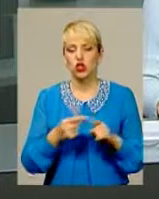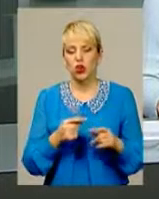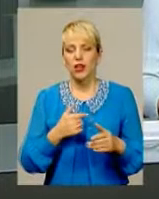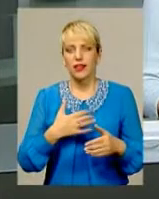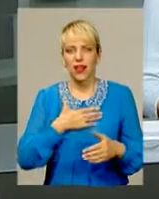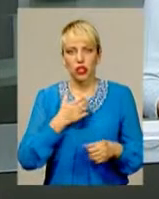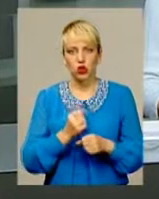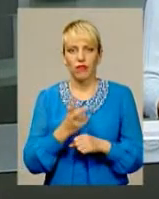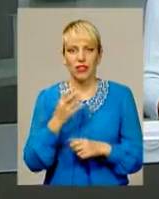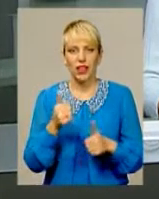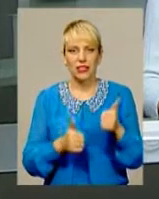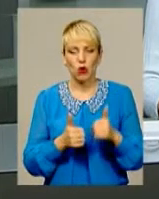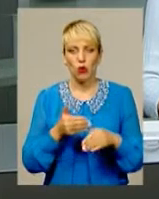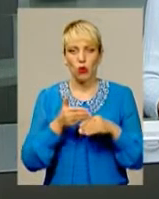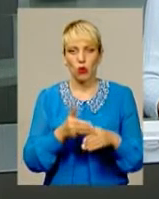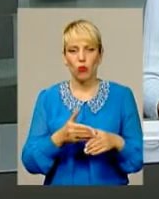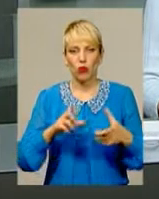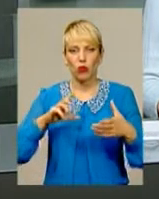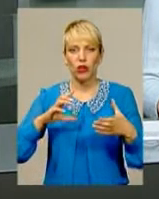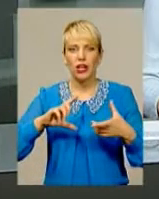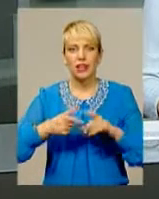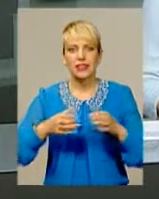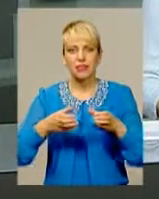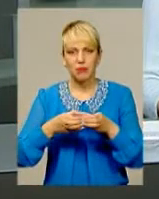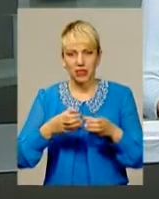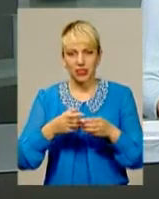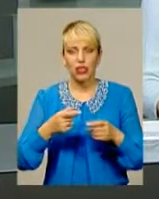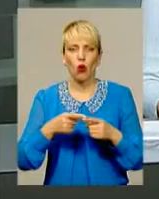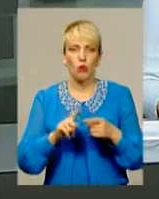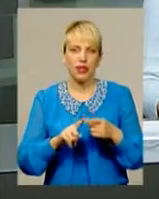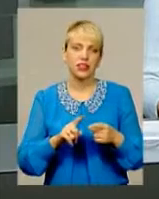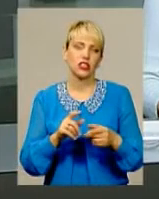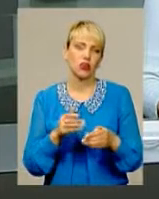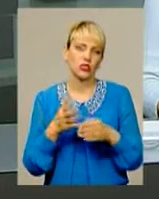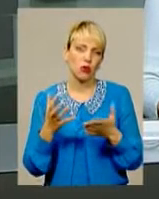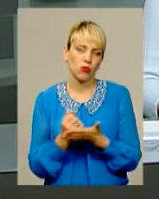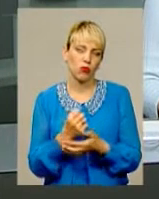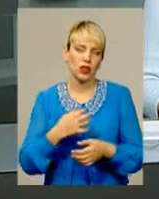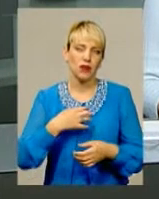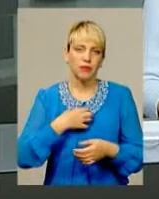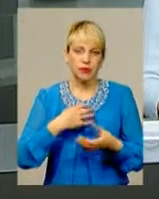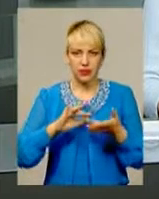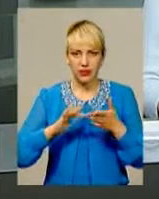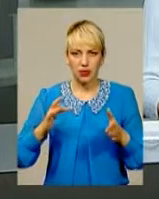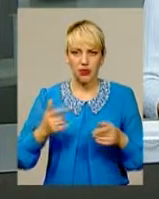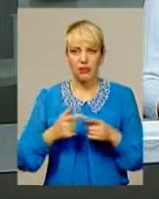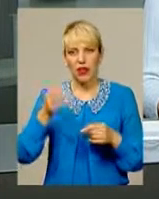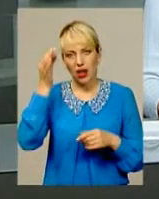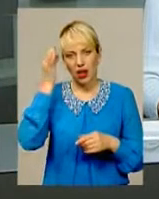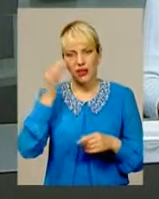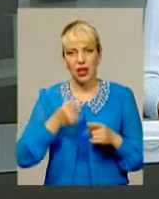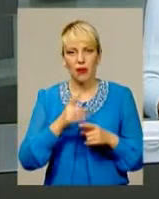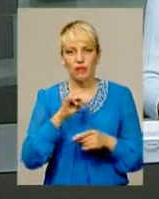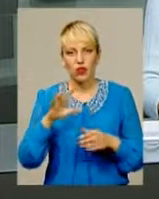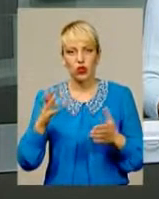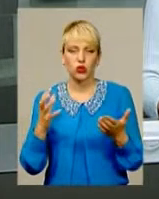змагання допомогло збірній здобути олімпійську нагороду. Нагадаю, четвірка українських фехтувальниць виграла в Бразилії срібло